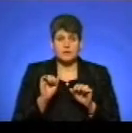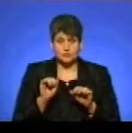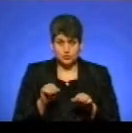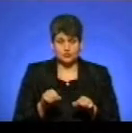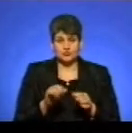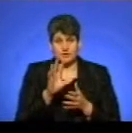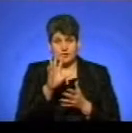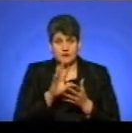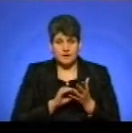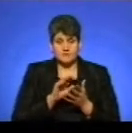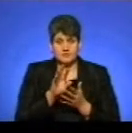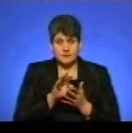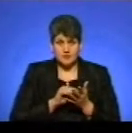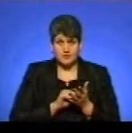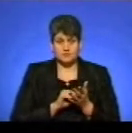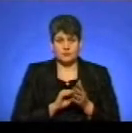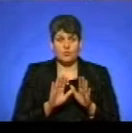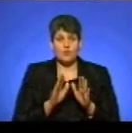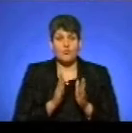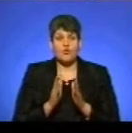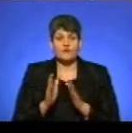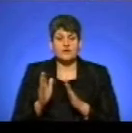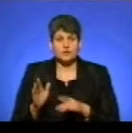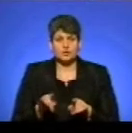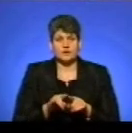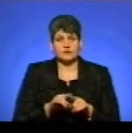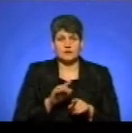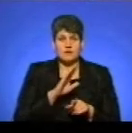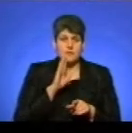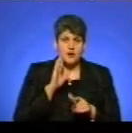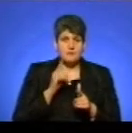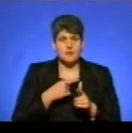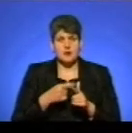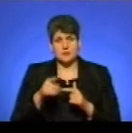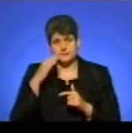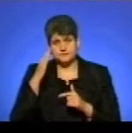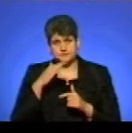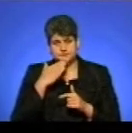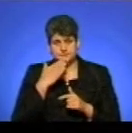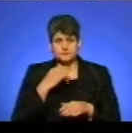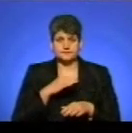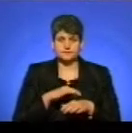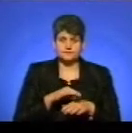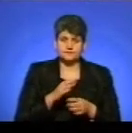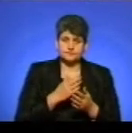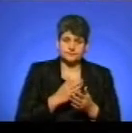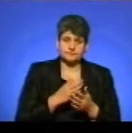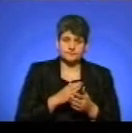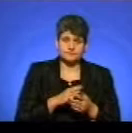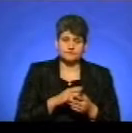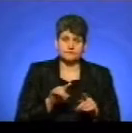поведінки, теж насильницьких. Тобто, стратегії вирішення конфліктної ситуації, чи роботи з митцями в насильницькому контексті, такому,